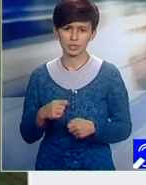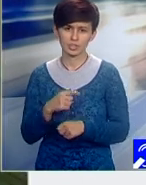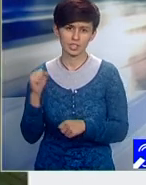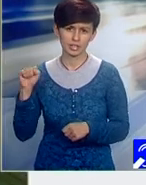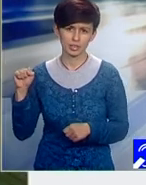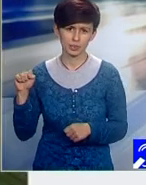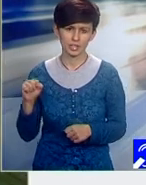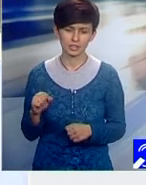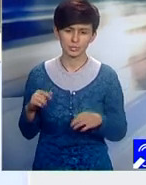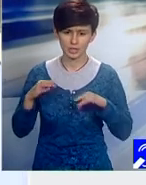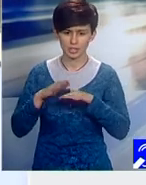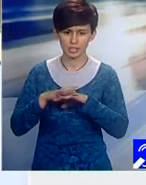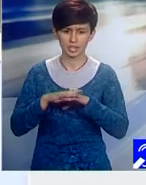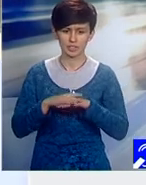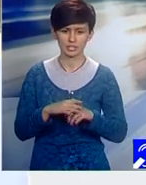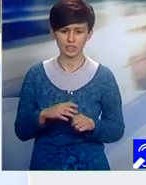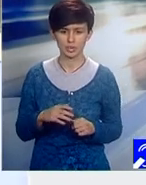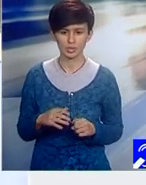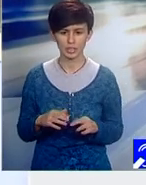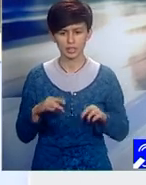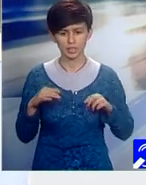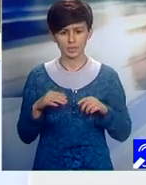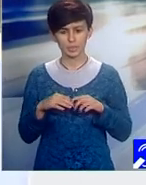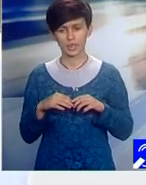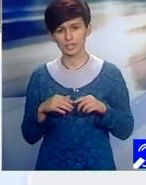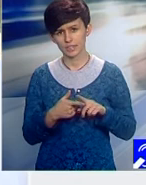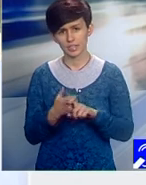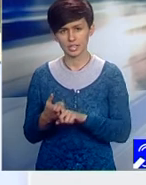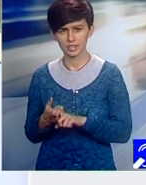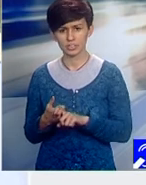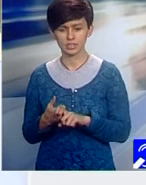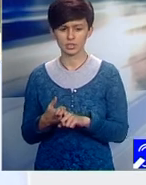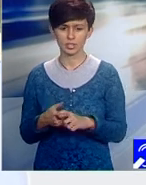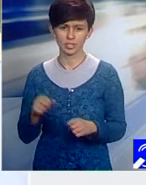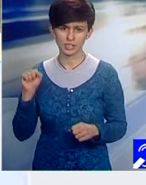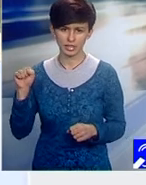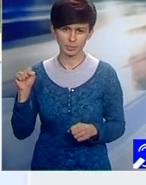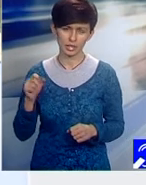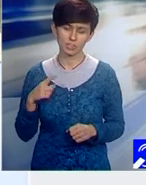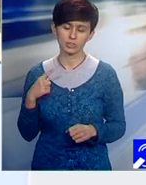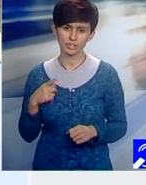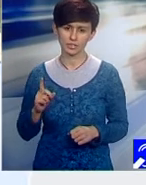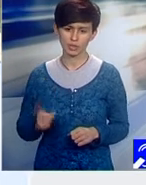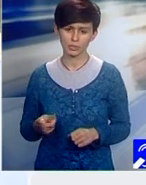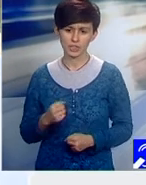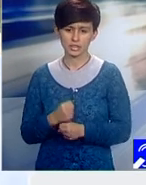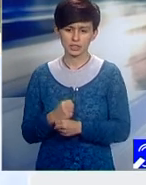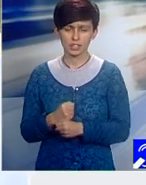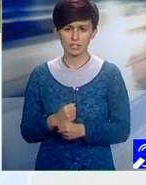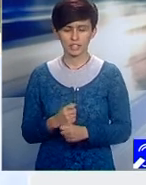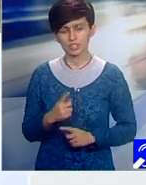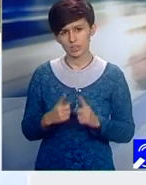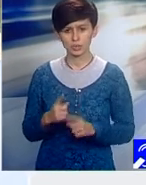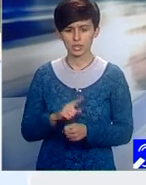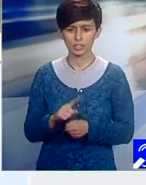târziu, prin rețeaua relațiilor de partid, vei fi obligat sau convins să faci niște achiziții